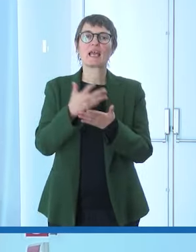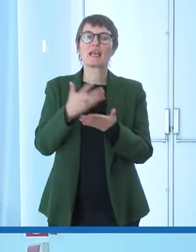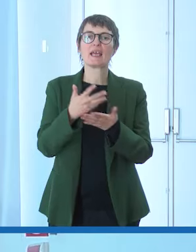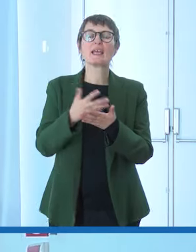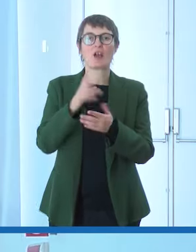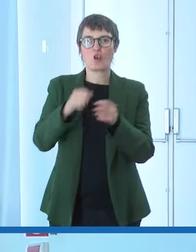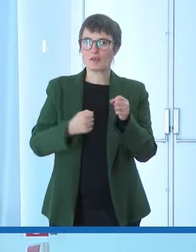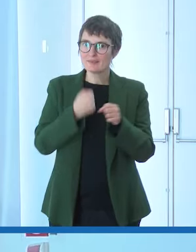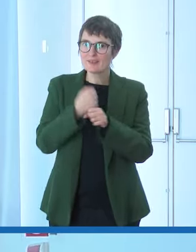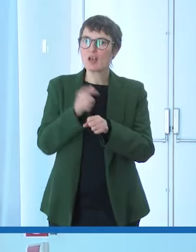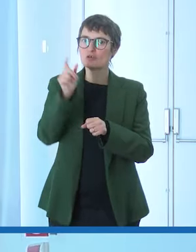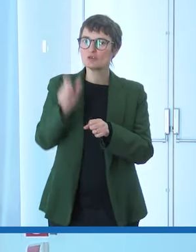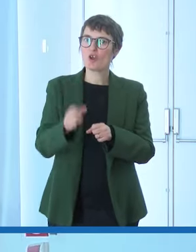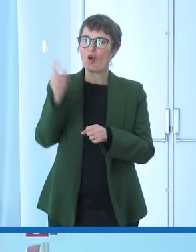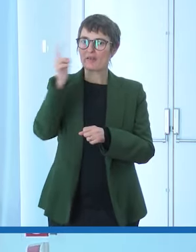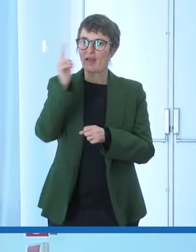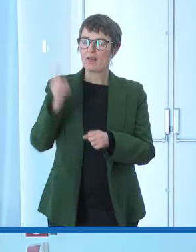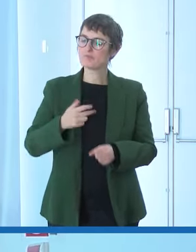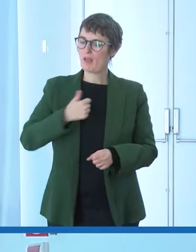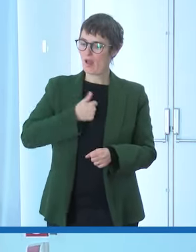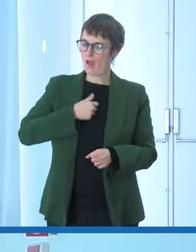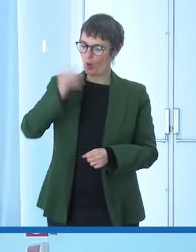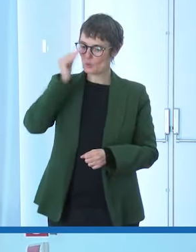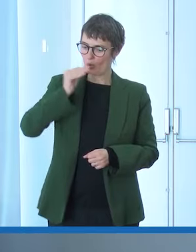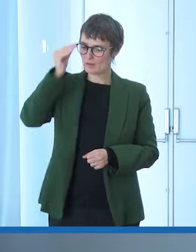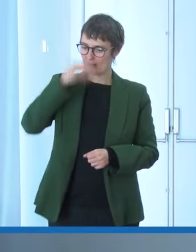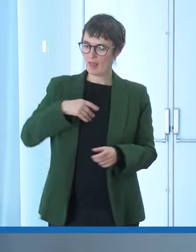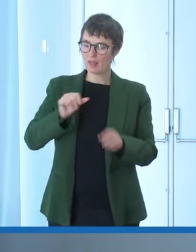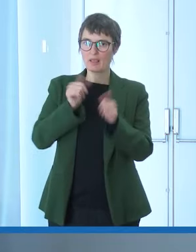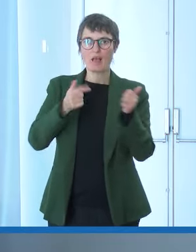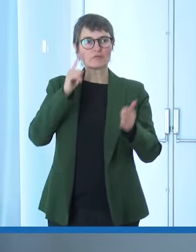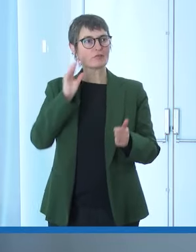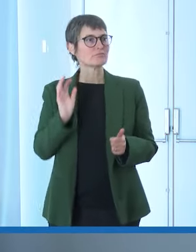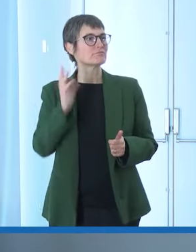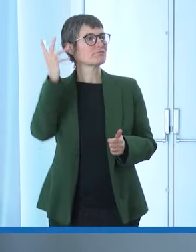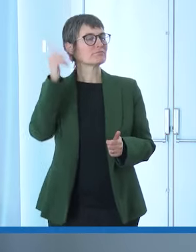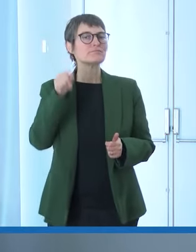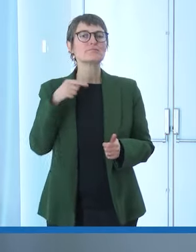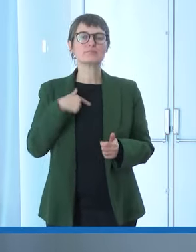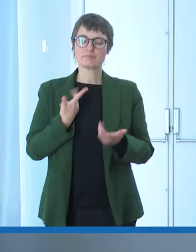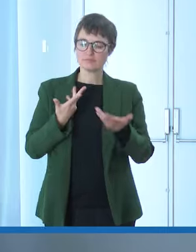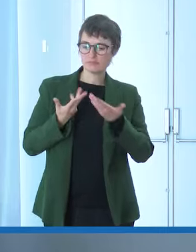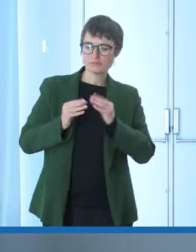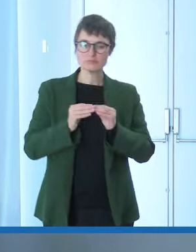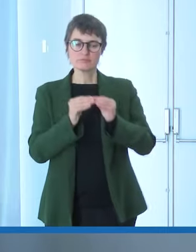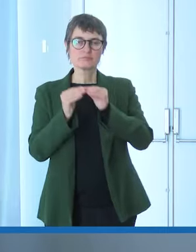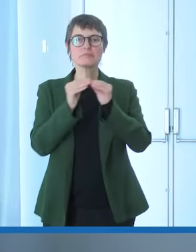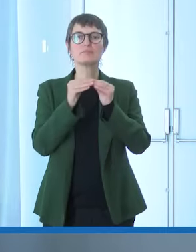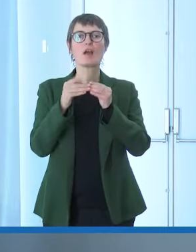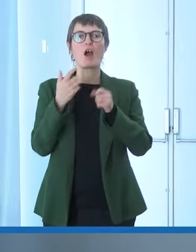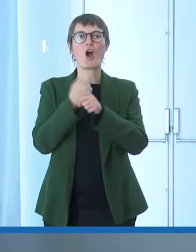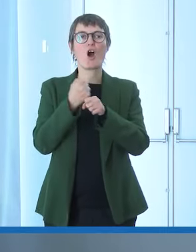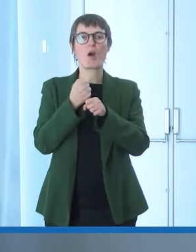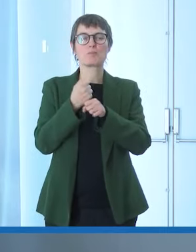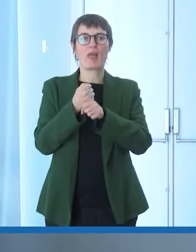autodidatta che in maniera eclettica e sperimentale crea le sue opere in modo meticoloso opere che vi invito